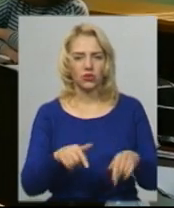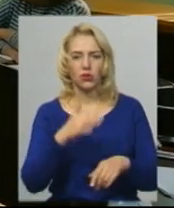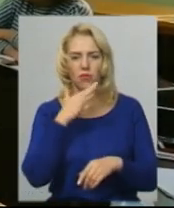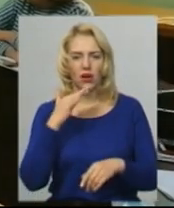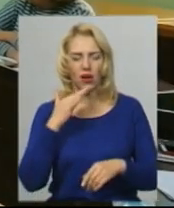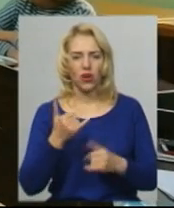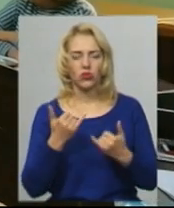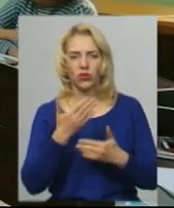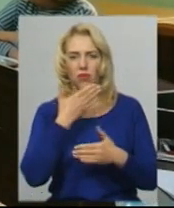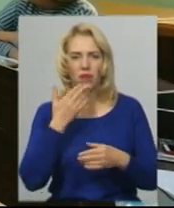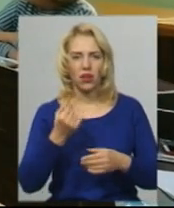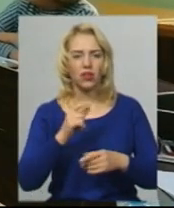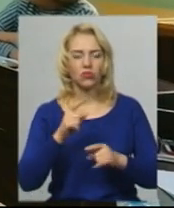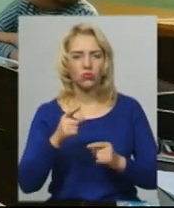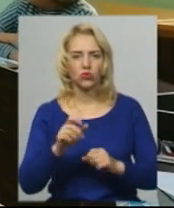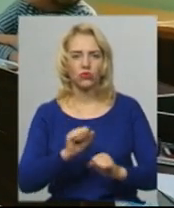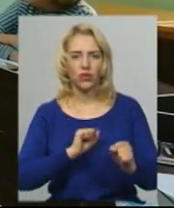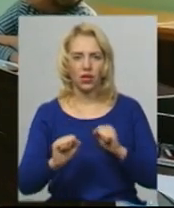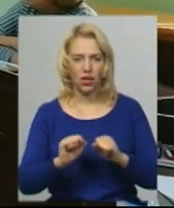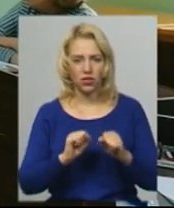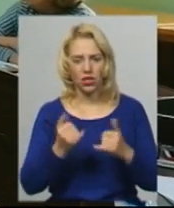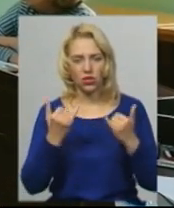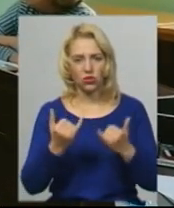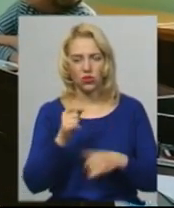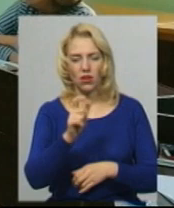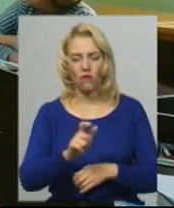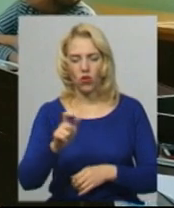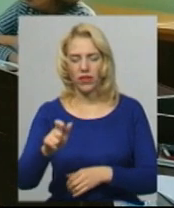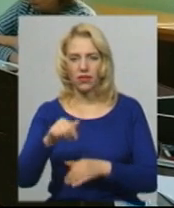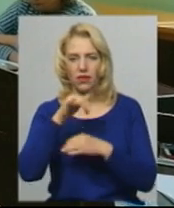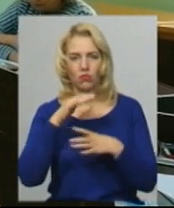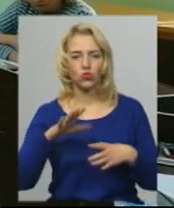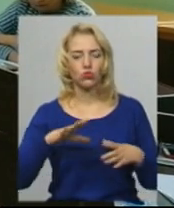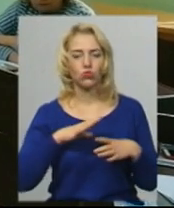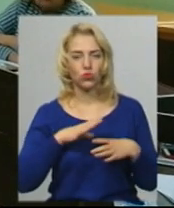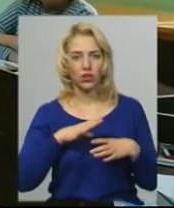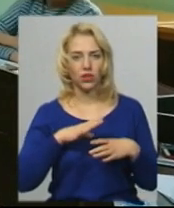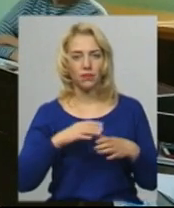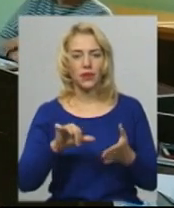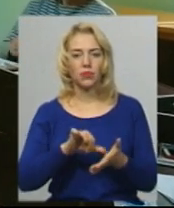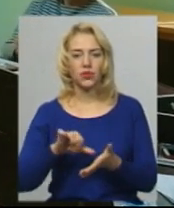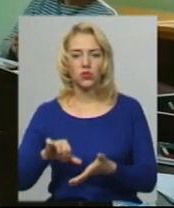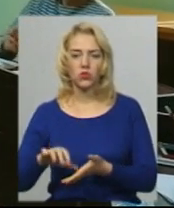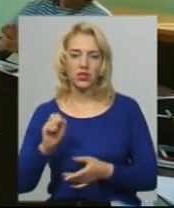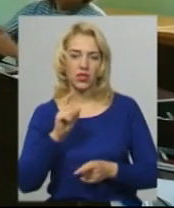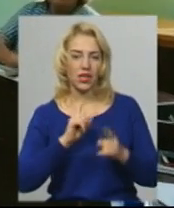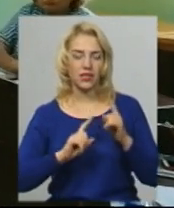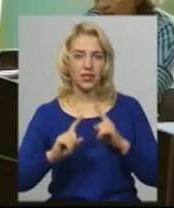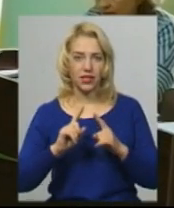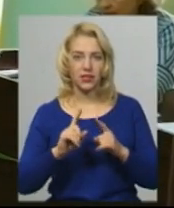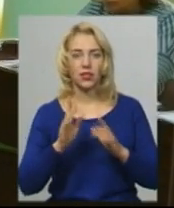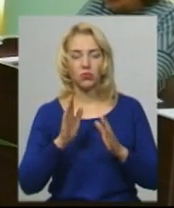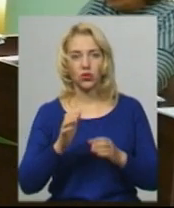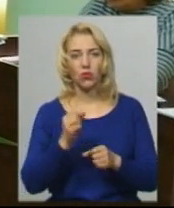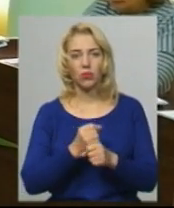їх повідляження і сьогодні вони не можуть бути присутніми на сесії. Буде